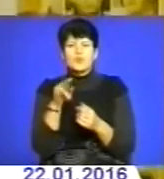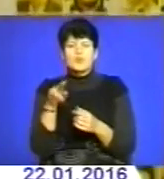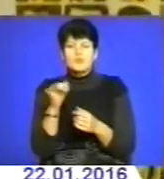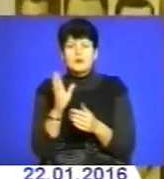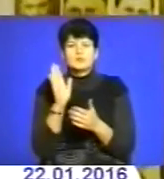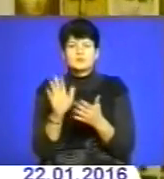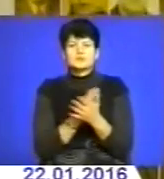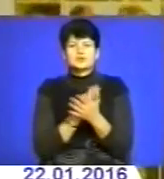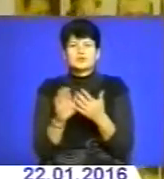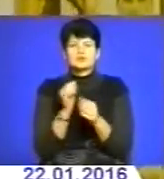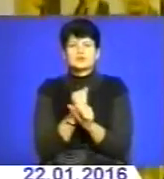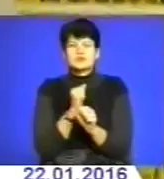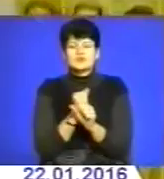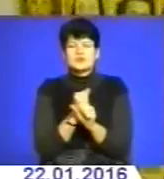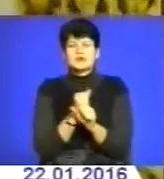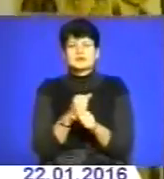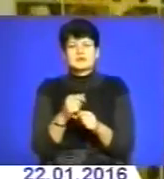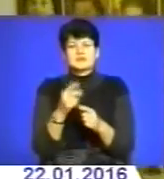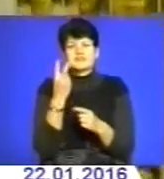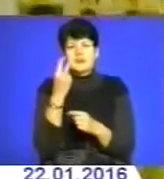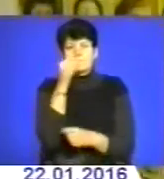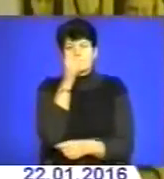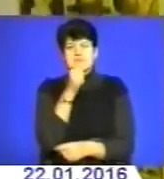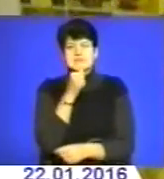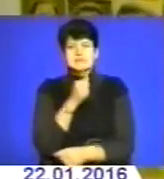діятиме в Тернопільському краєзнавчому музеї два місяці.